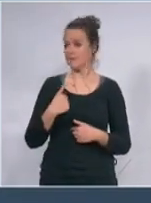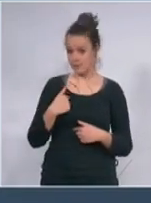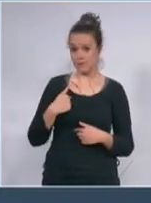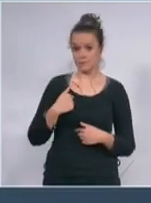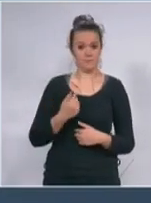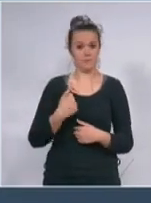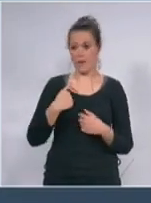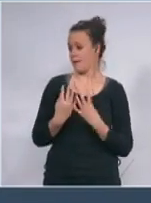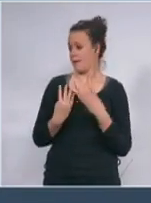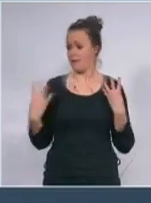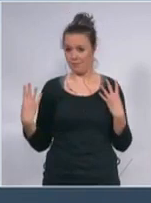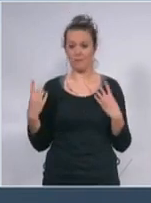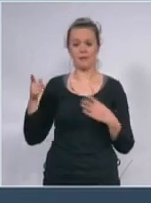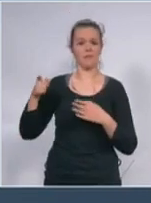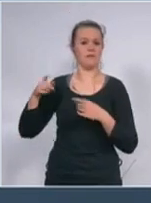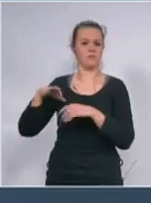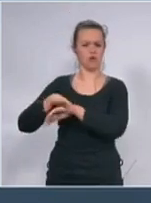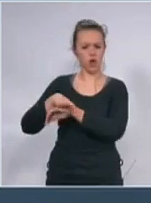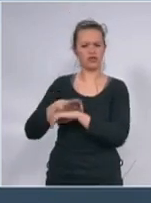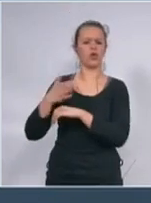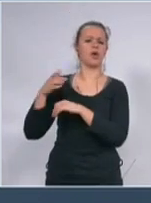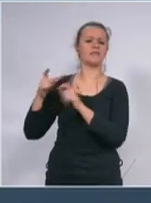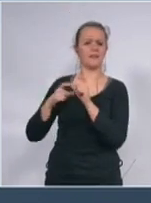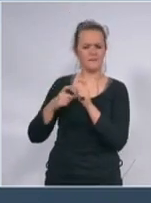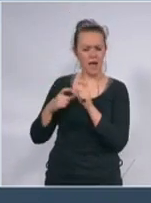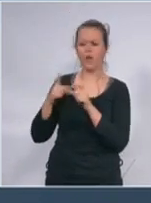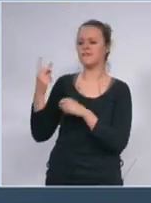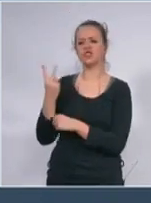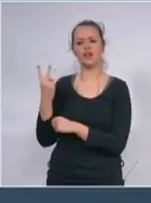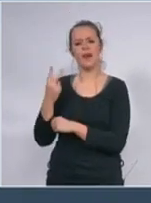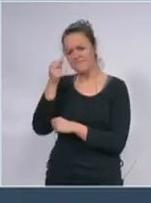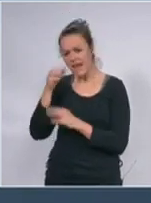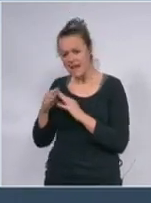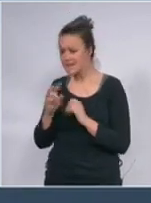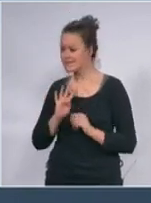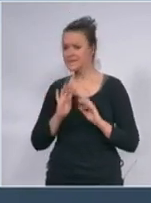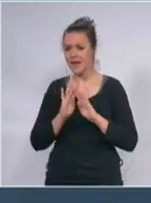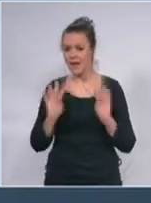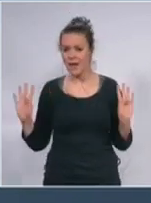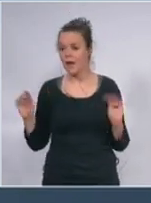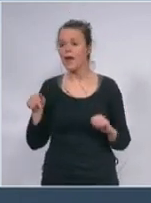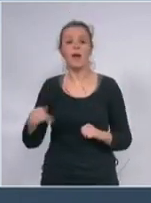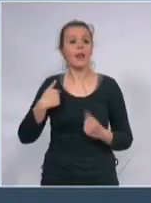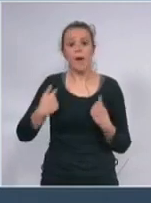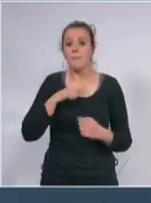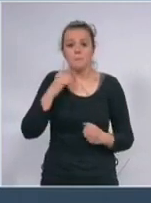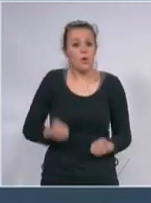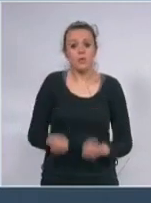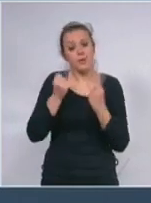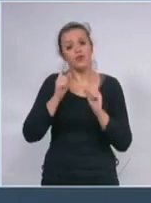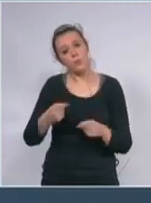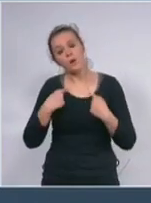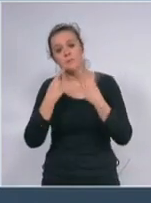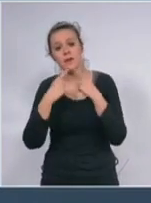Ustevanoviću i Sanji mnogo teško kada ovo moramo da vam saopštavamo. Mi